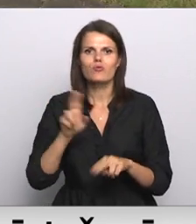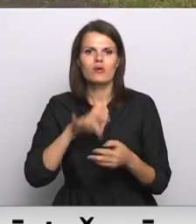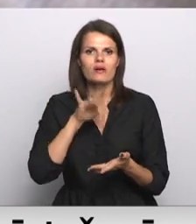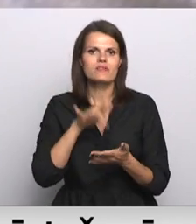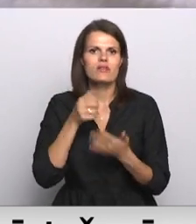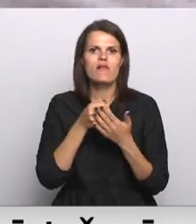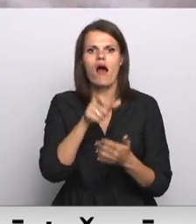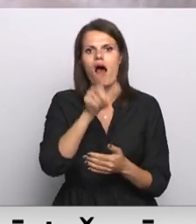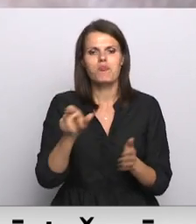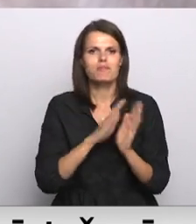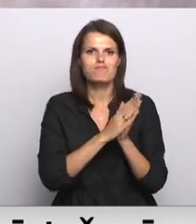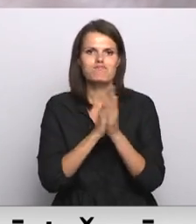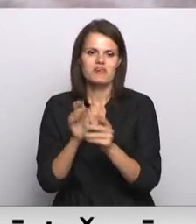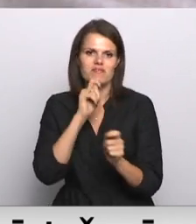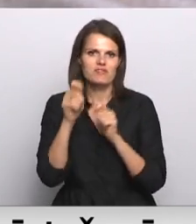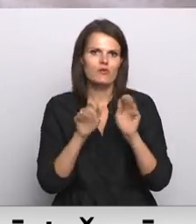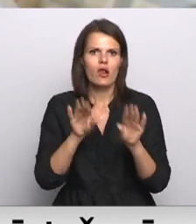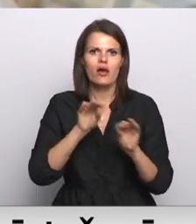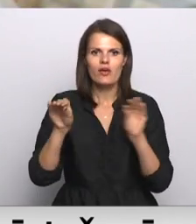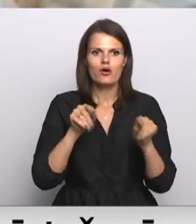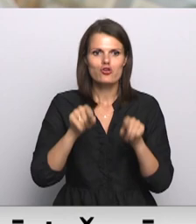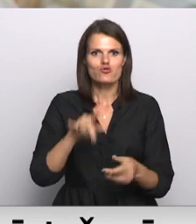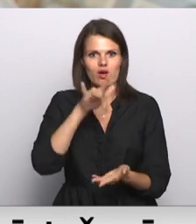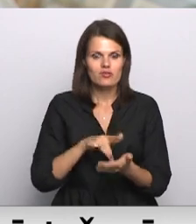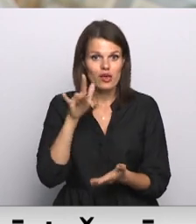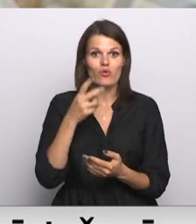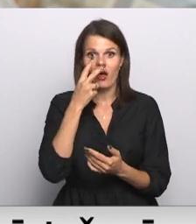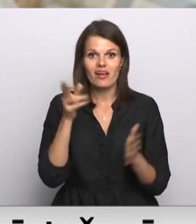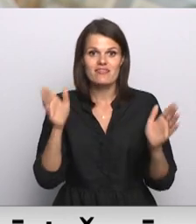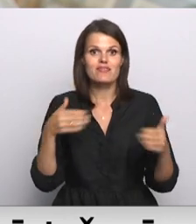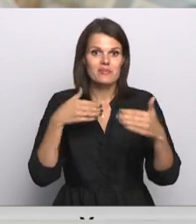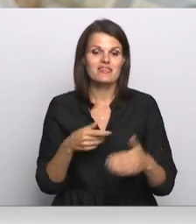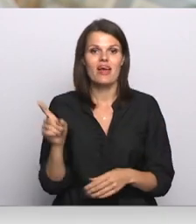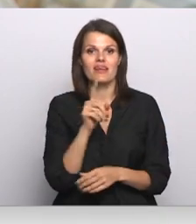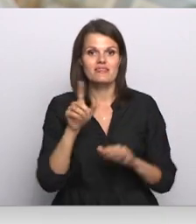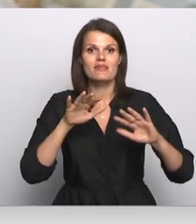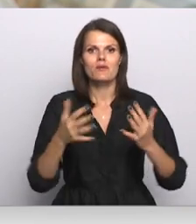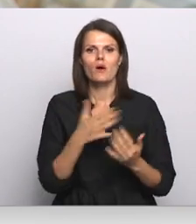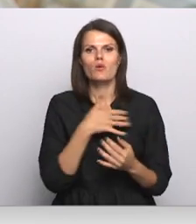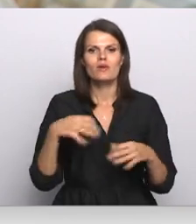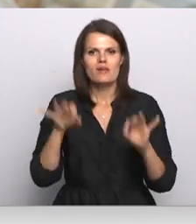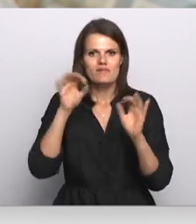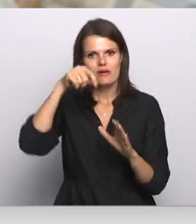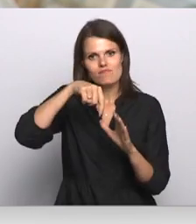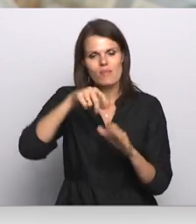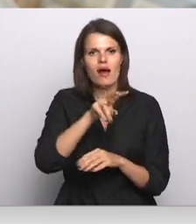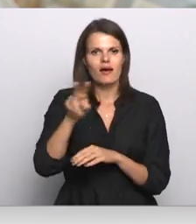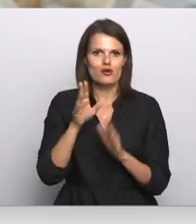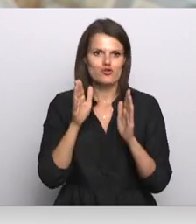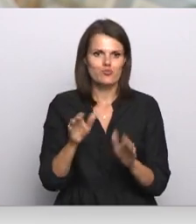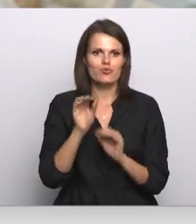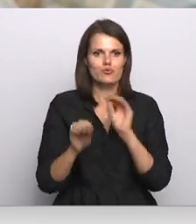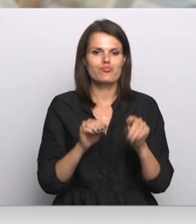aicina ziedot šī centriekārtošanai. Mēs redzam, ka mums ir sienas, bet mums ļoti svarīgi būs tas, kas piepildīs